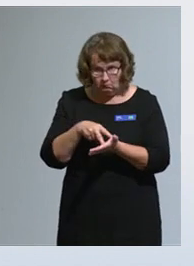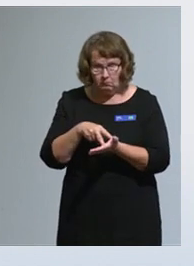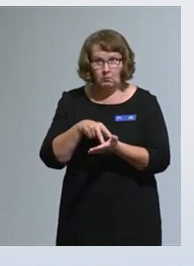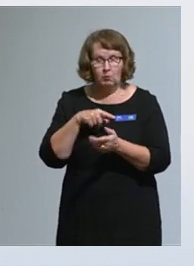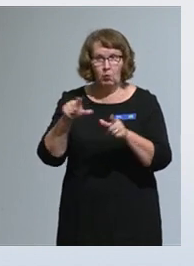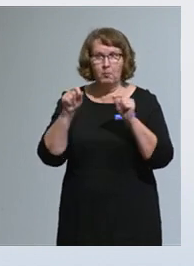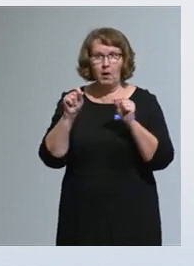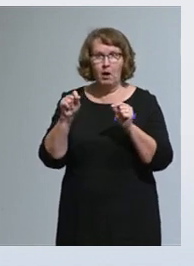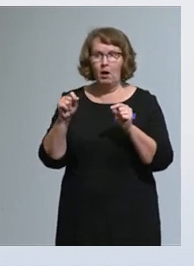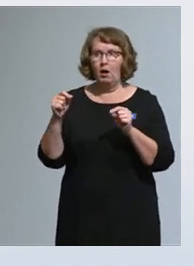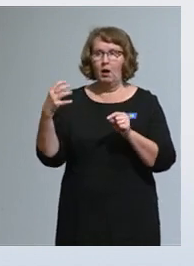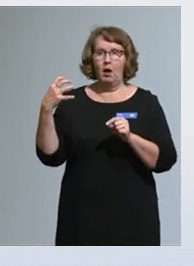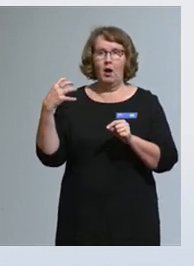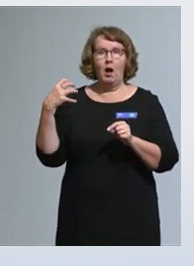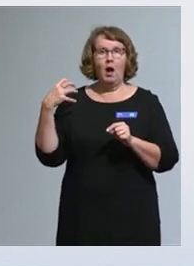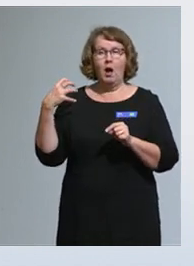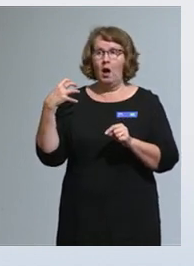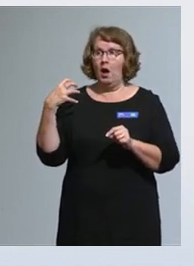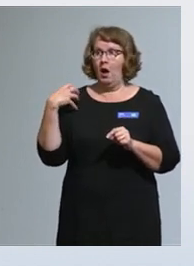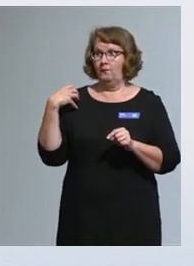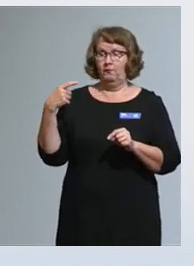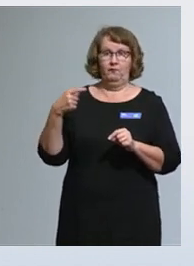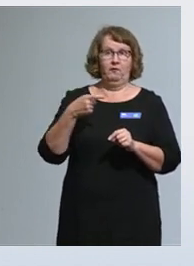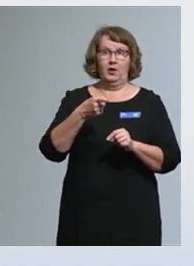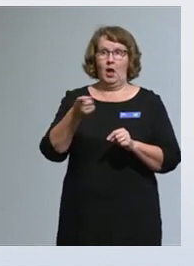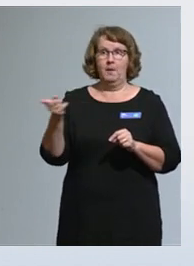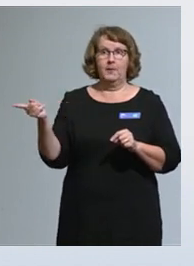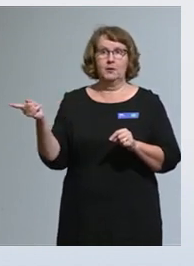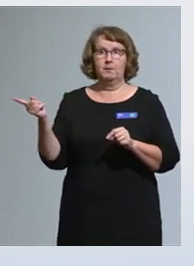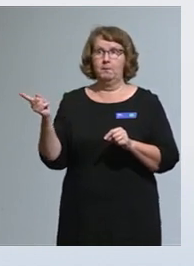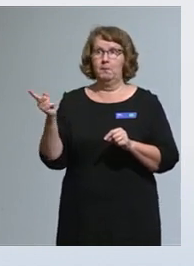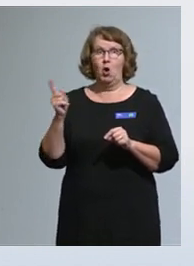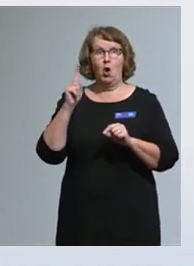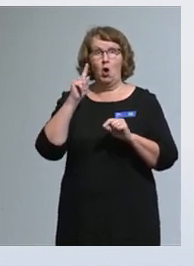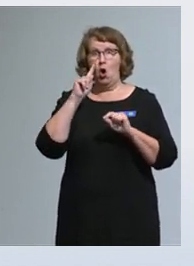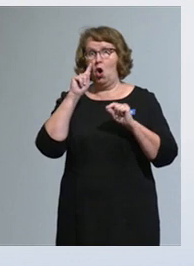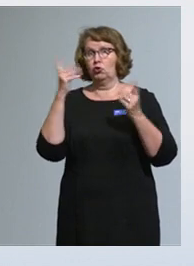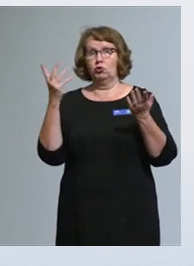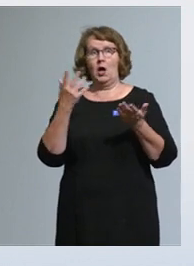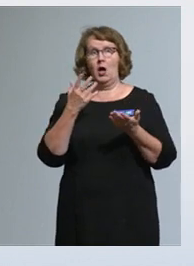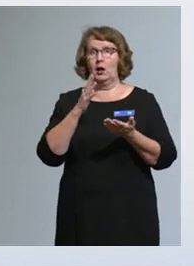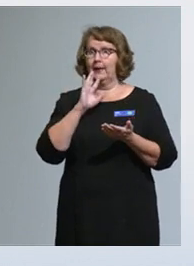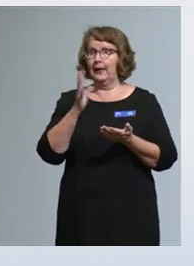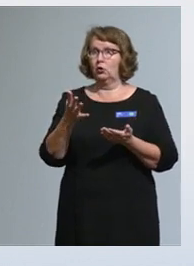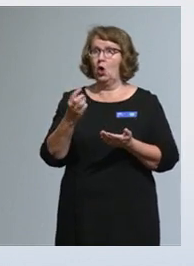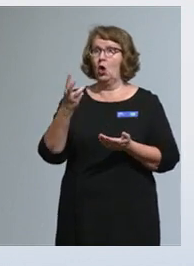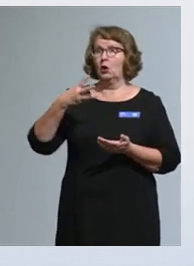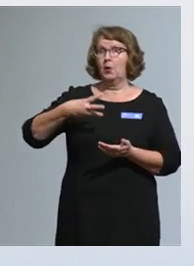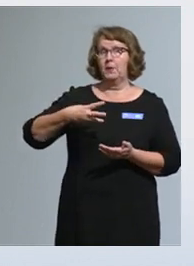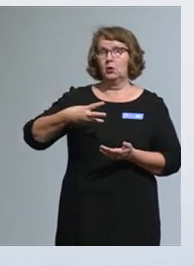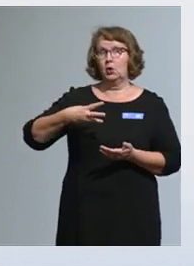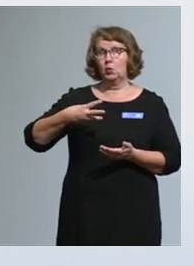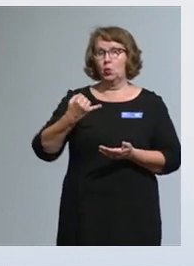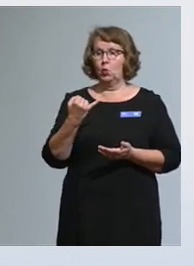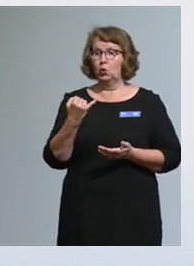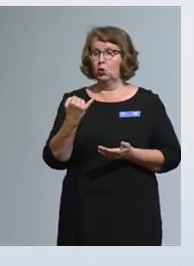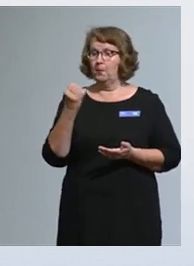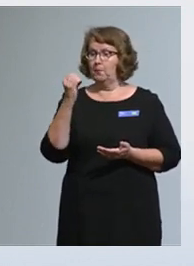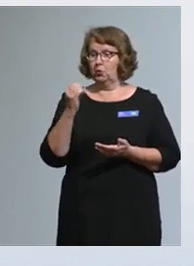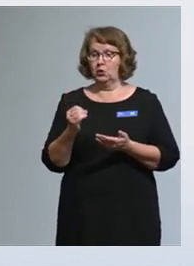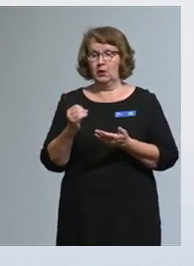että viranomaiset eivät kerta kaikkiaan pystyneet kertomaan, mille saajajoukolle 36 prosenttua tunnistetuista